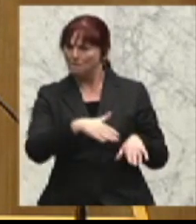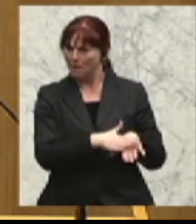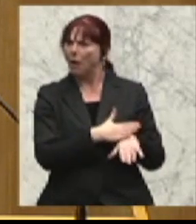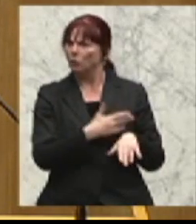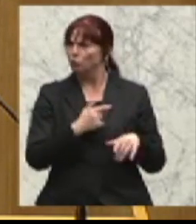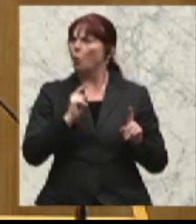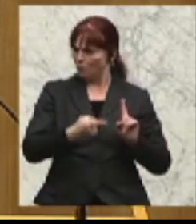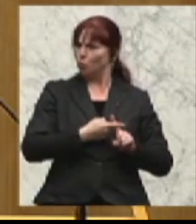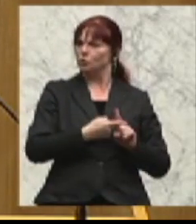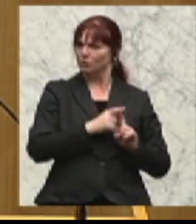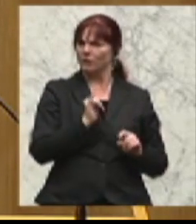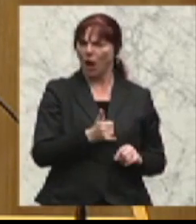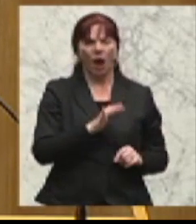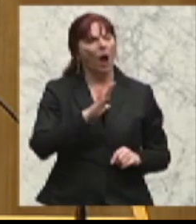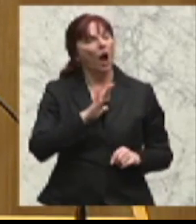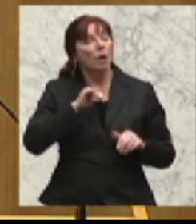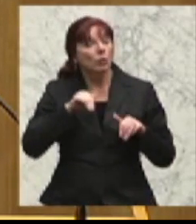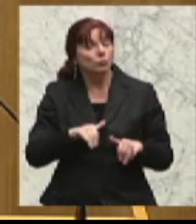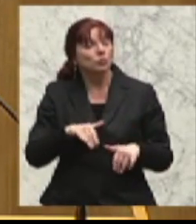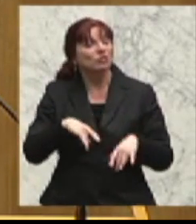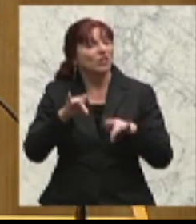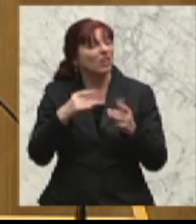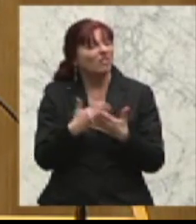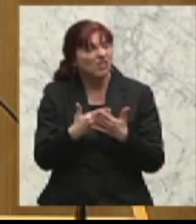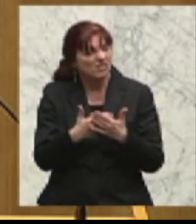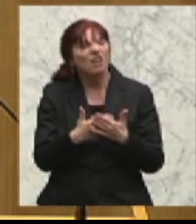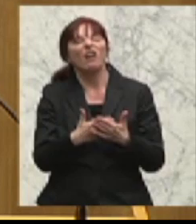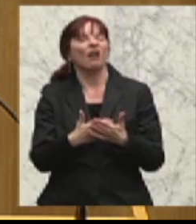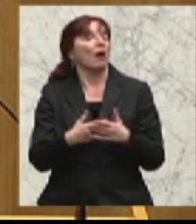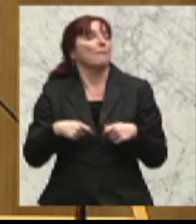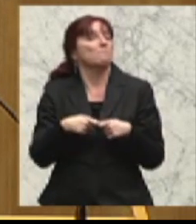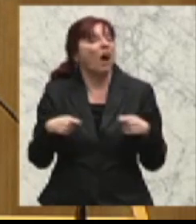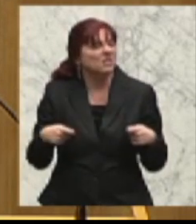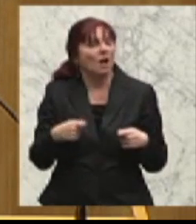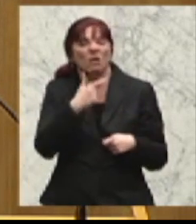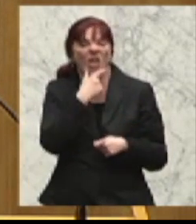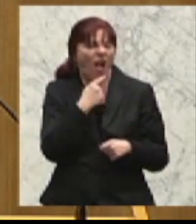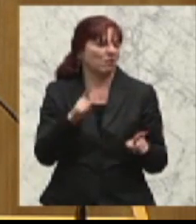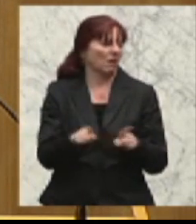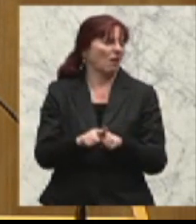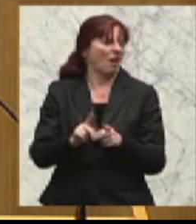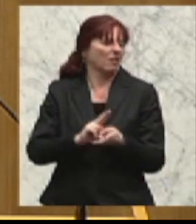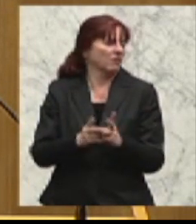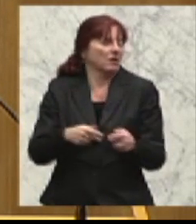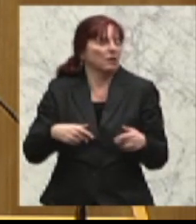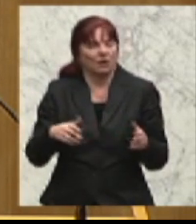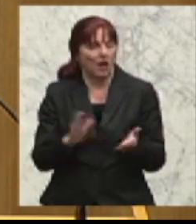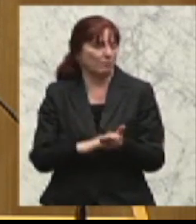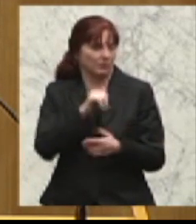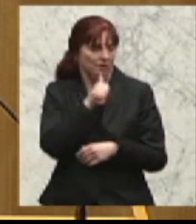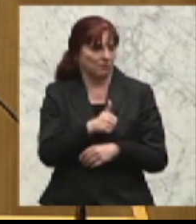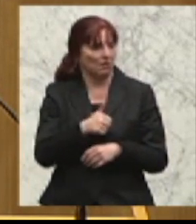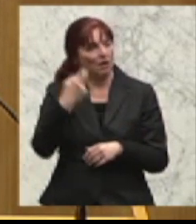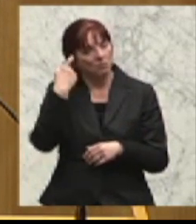habe allerdings feststellen müssen, dass es mit den alten, untauglichen Mitteln umgesetzt werden soll, nämlich mit einer Fortschreibung in Form einer